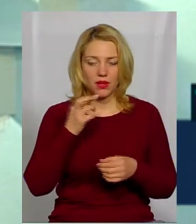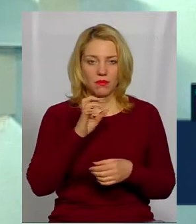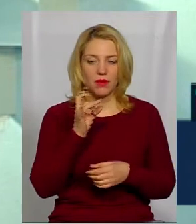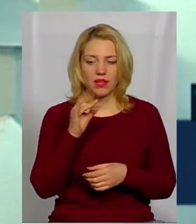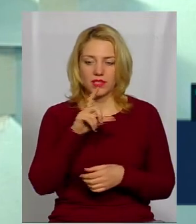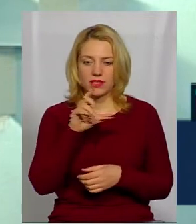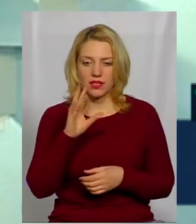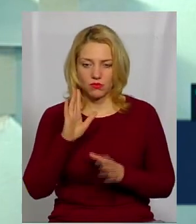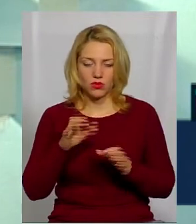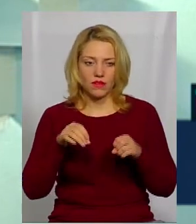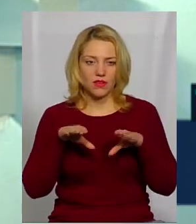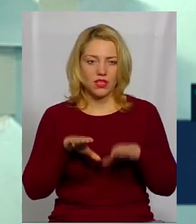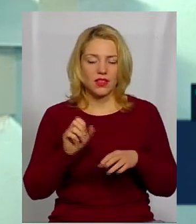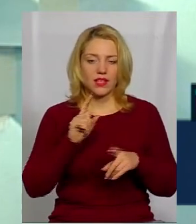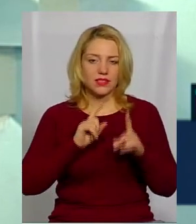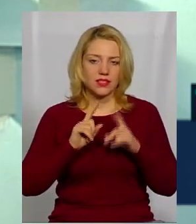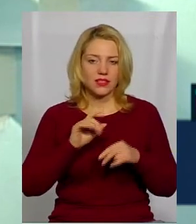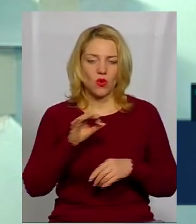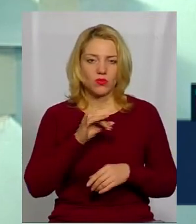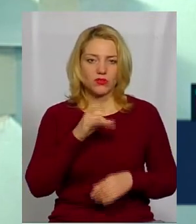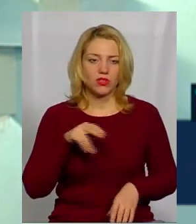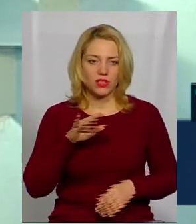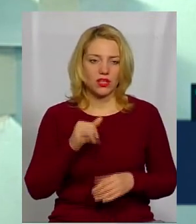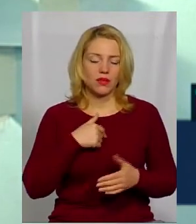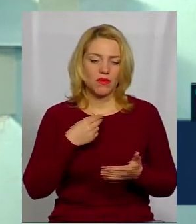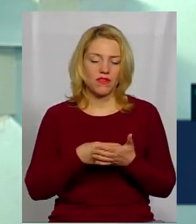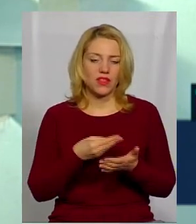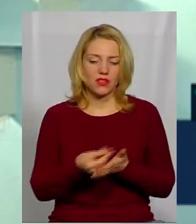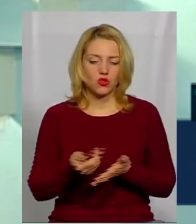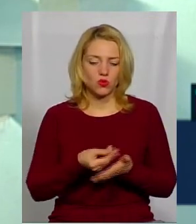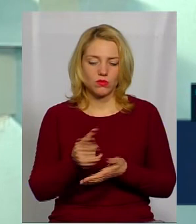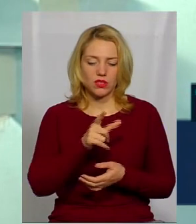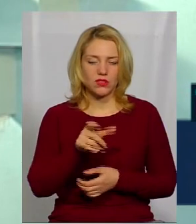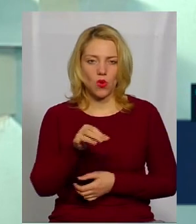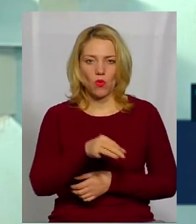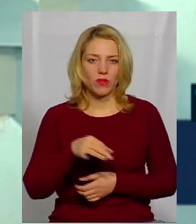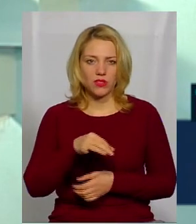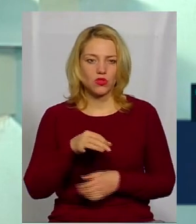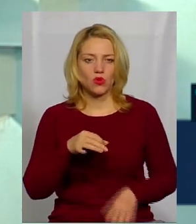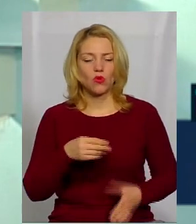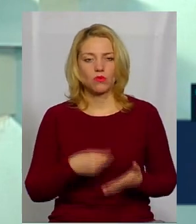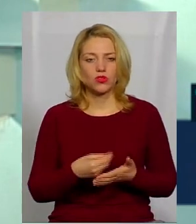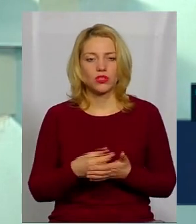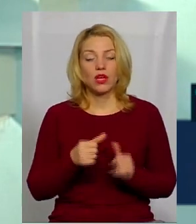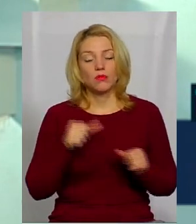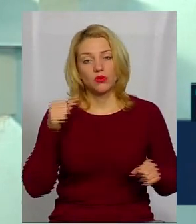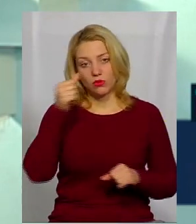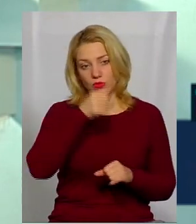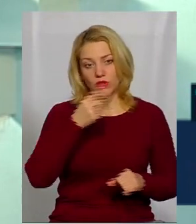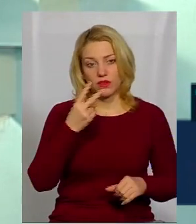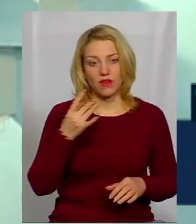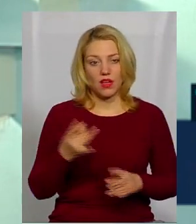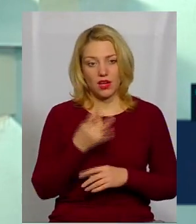буде вирішено на сесії обласної ради, а ми фінансуємо це з обласного бюджету. Минулі роки два рази нам